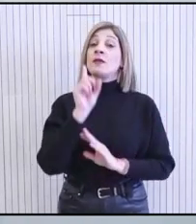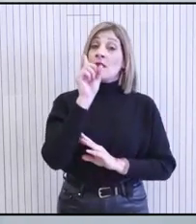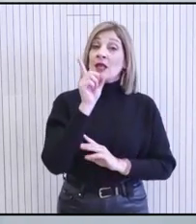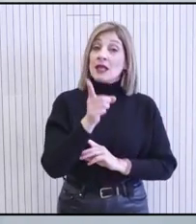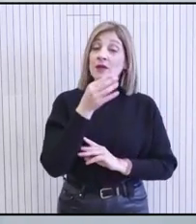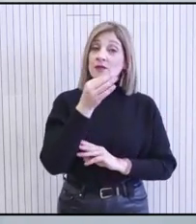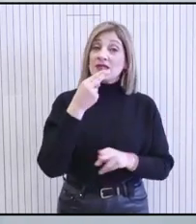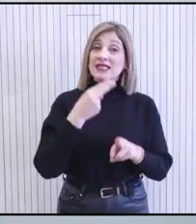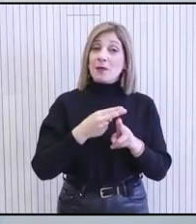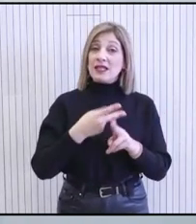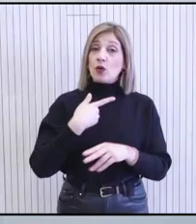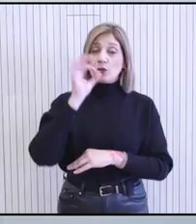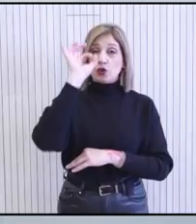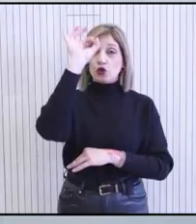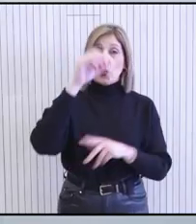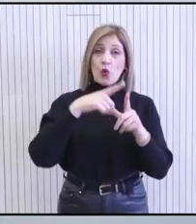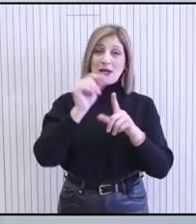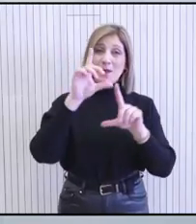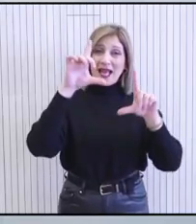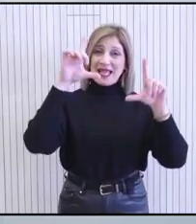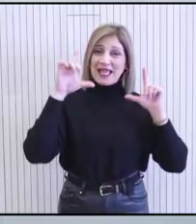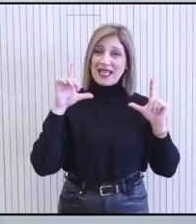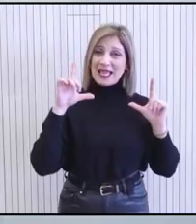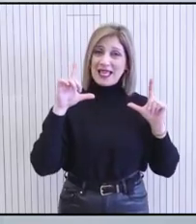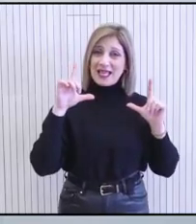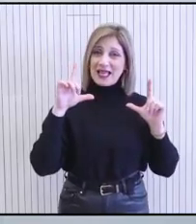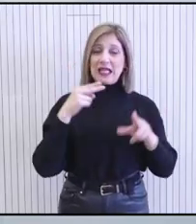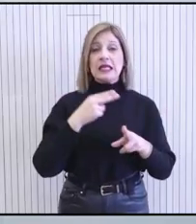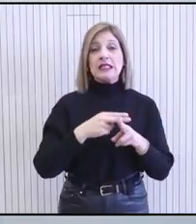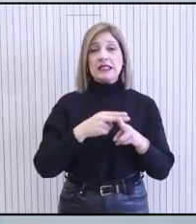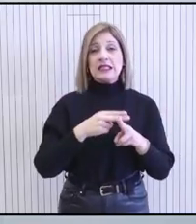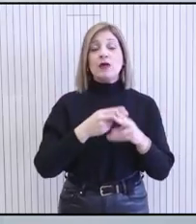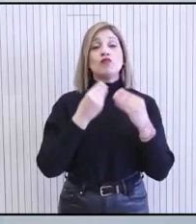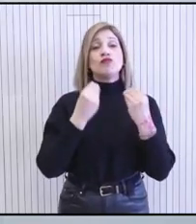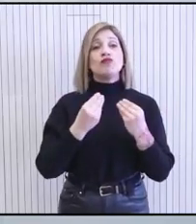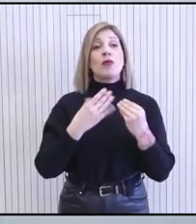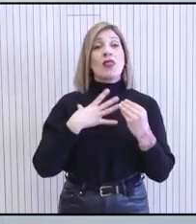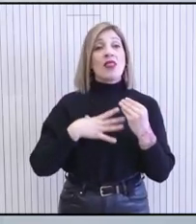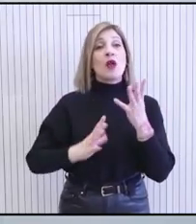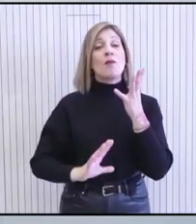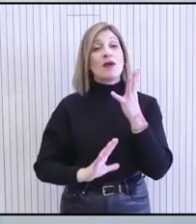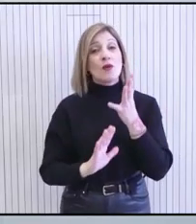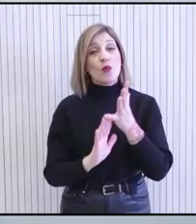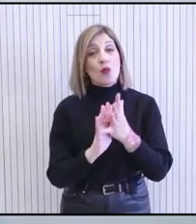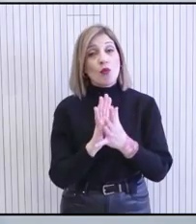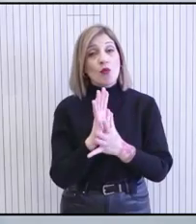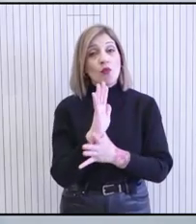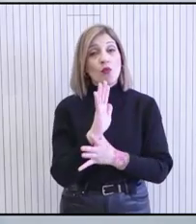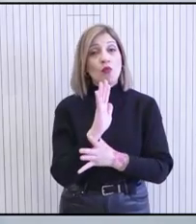το οποίο έχουμε θέσει ως στόχο της Κυπριακής Δημοκρατίας είναι η, όσο το δυνατόν, μεγαλύτερη αναβάθμιση του